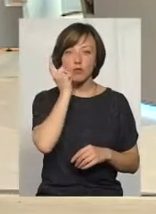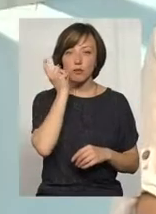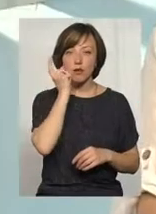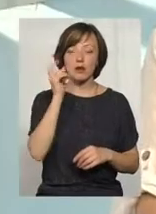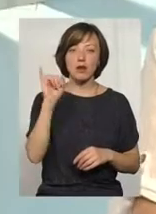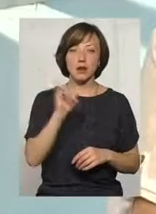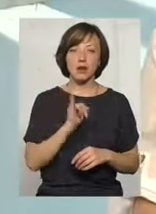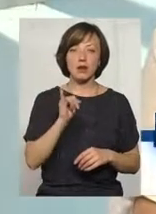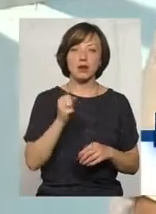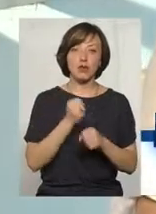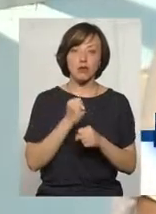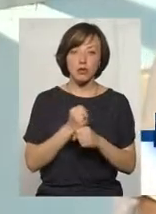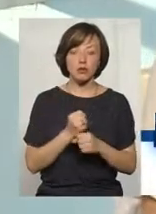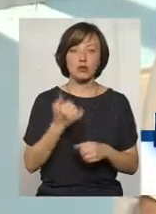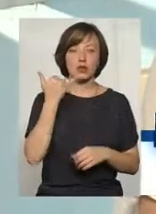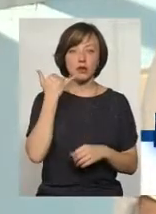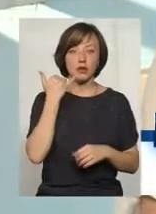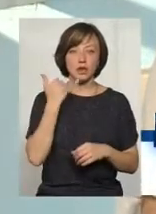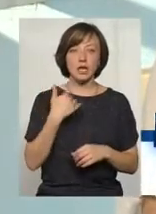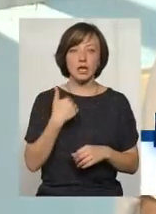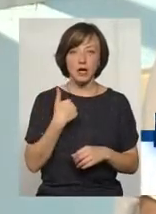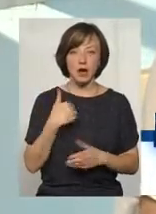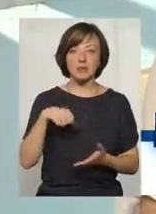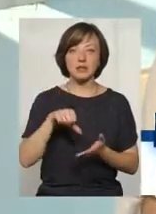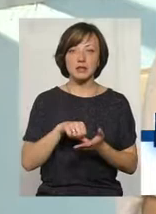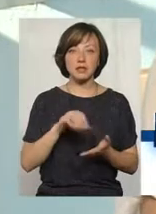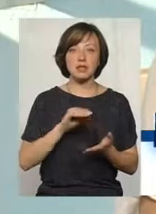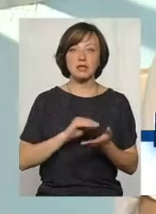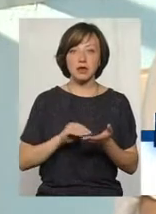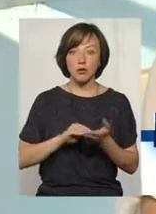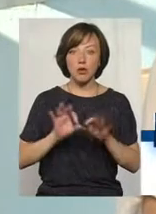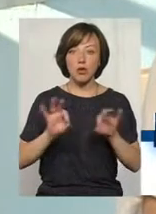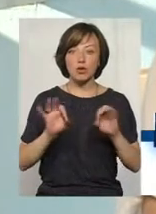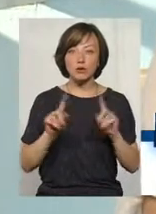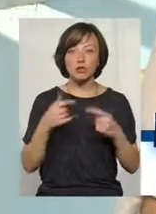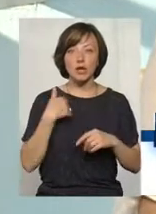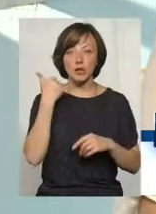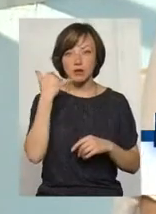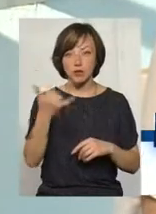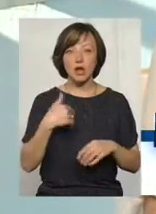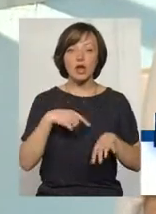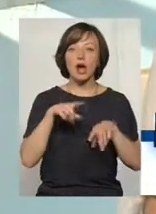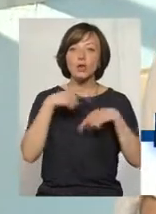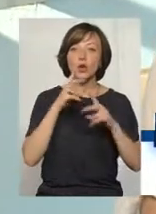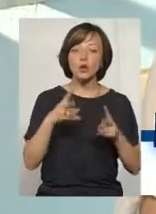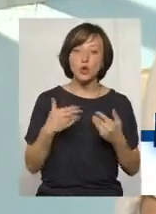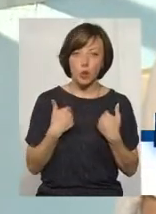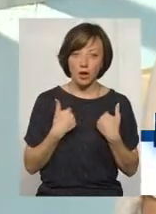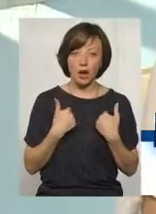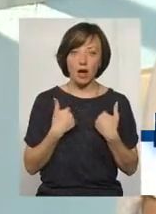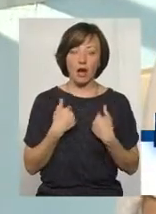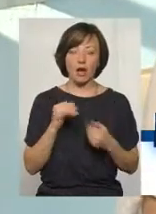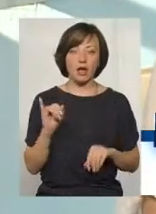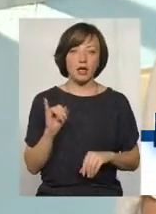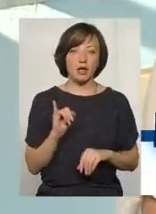дзвонила на робот, службовий телефон, я представлялася секретарю, я пояснювала, чому я телефоную, я казала, хто я, от,